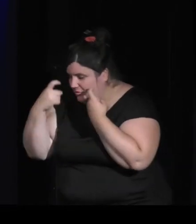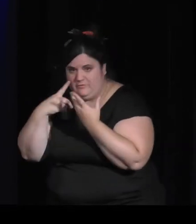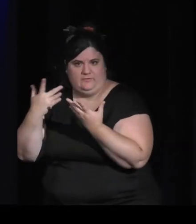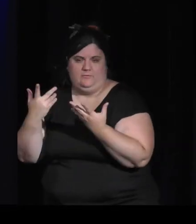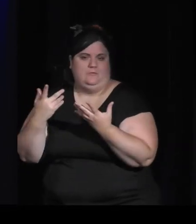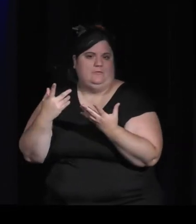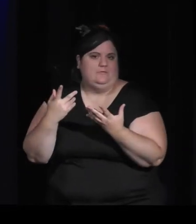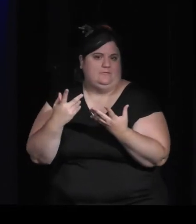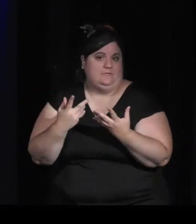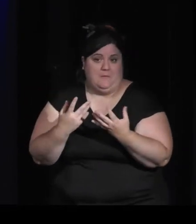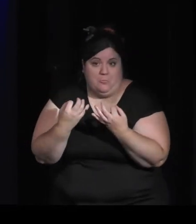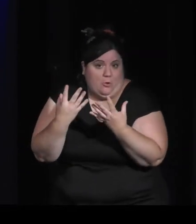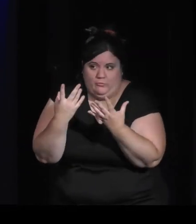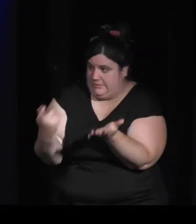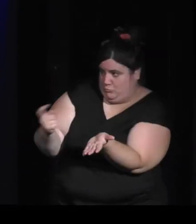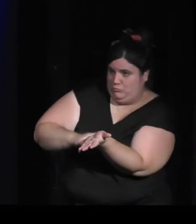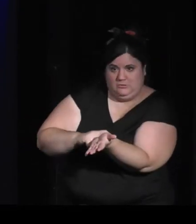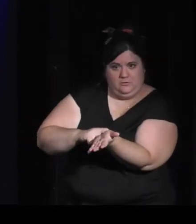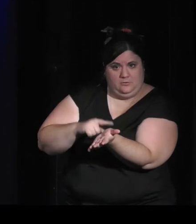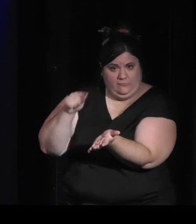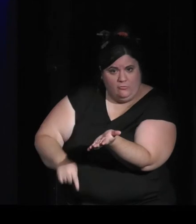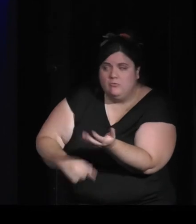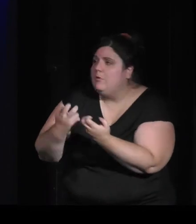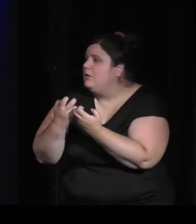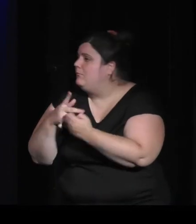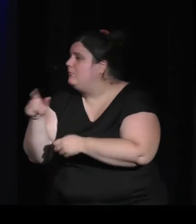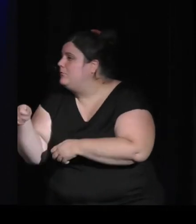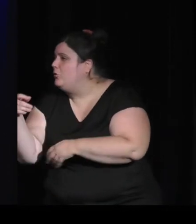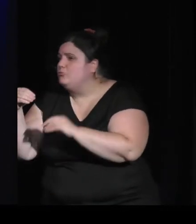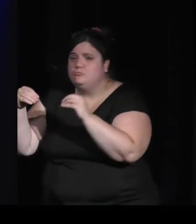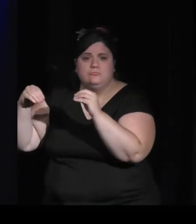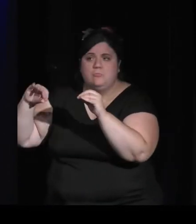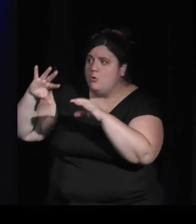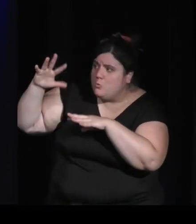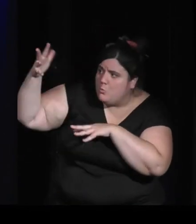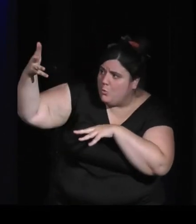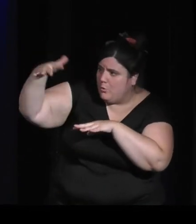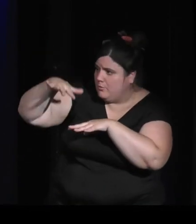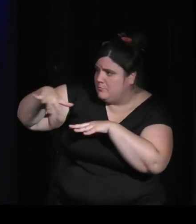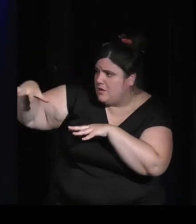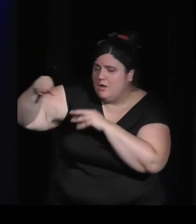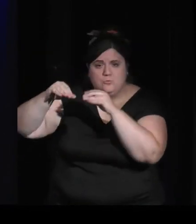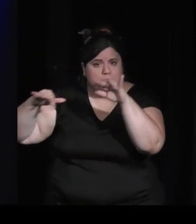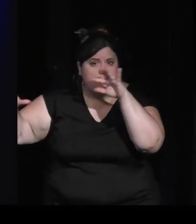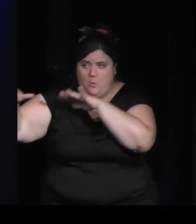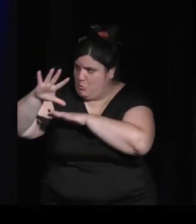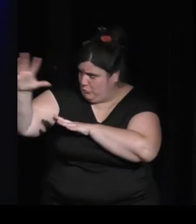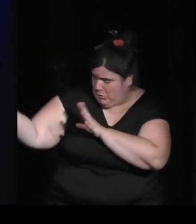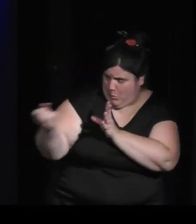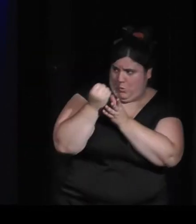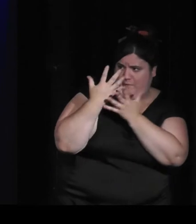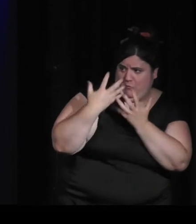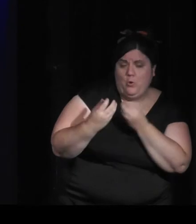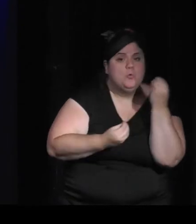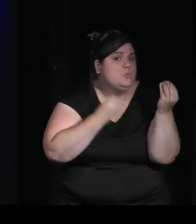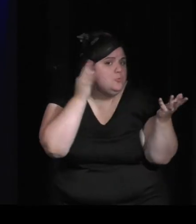C'est-à-dire que vous êtes devant vous, vous devez capter une lumière, vous devez capter une ambiance, vous devez capter, je vais dire quelque chose d'un peu paradoxal, mais vous